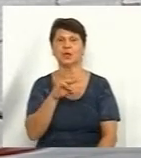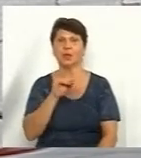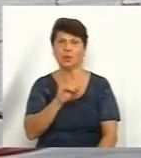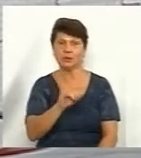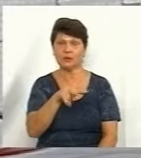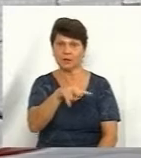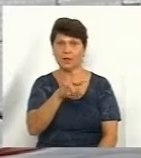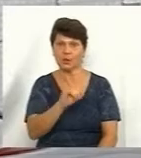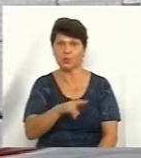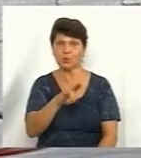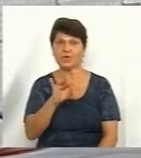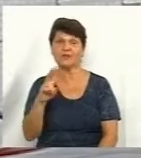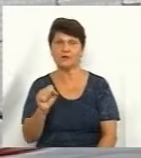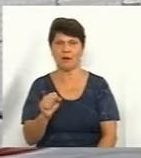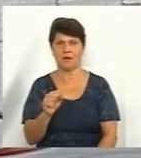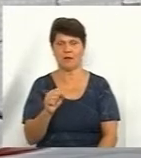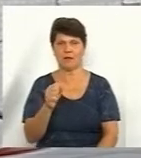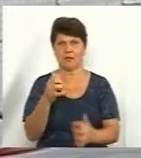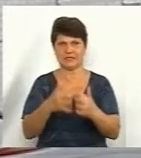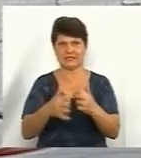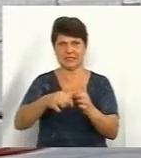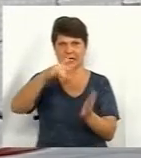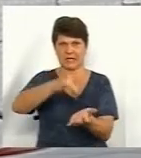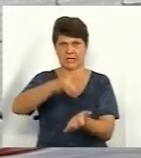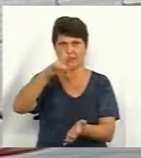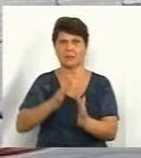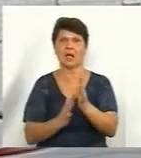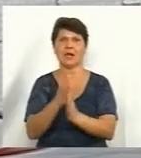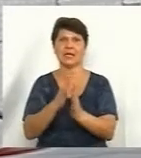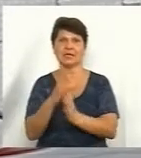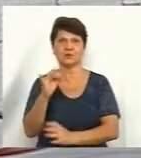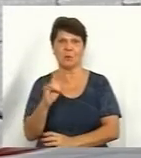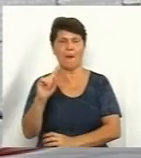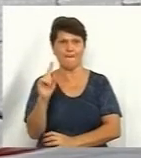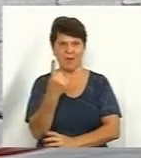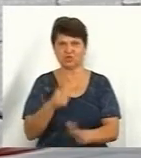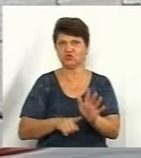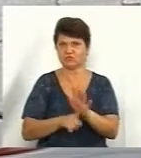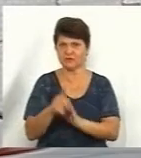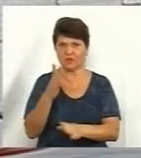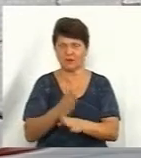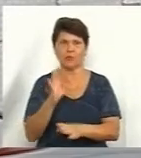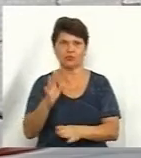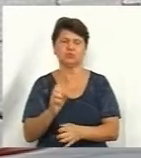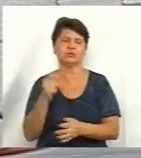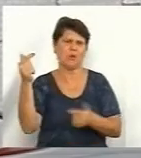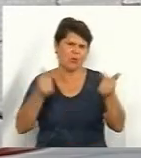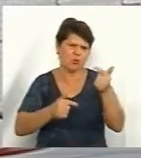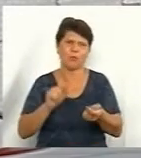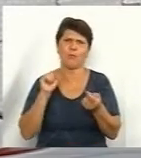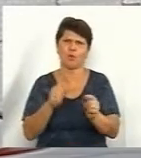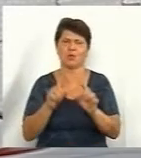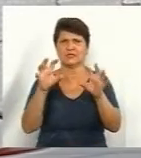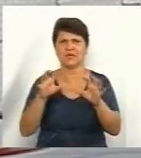добре розуміємо, що перший поштовх є, і вони просто далі будуть намагатися, грубо говоря, протизаконно це там